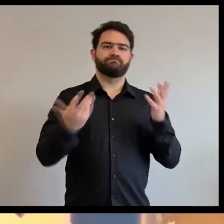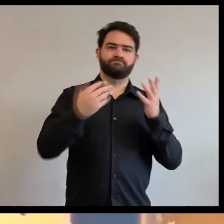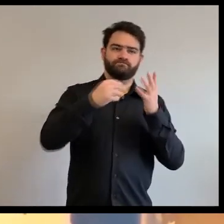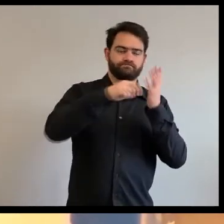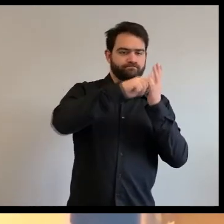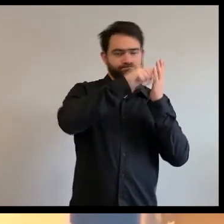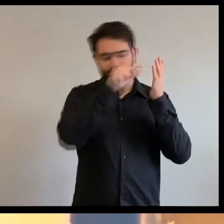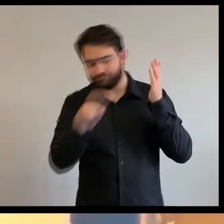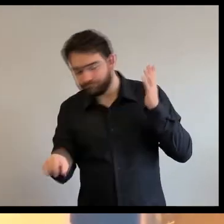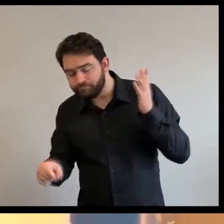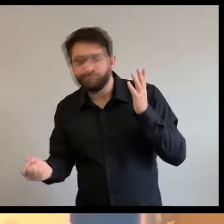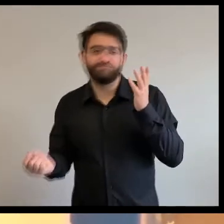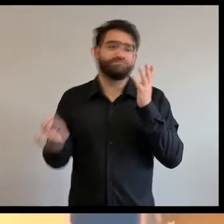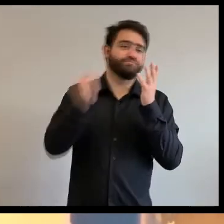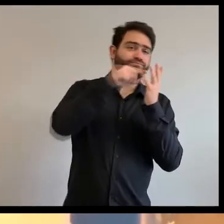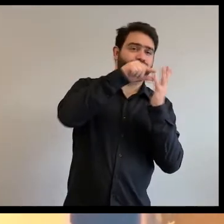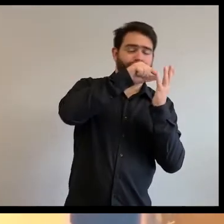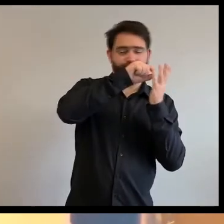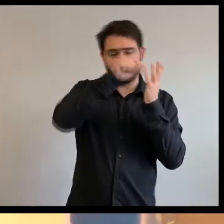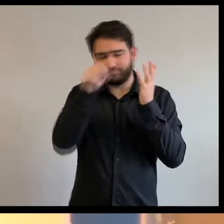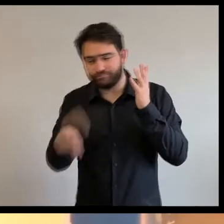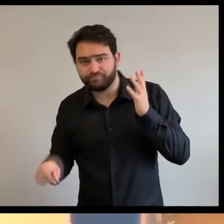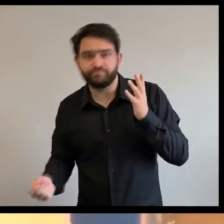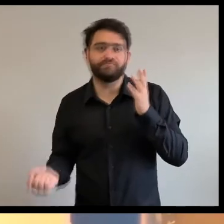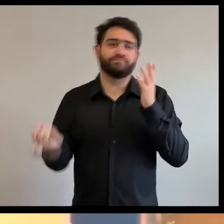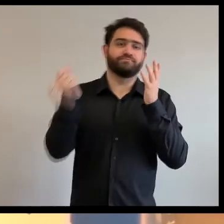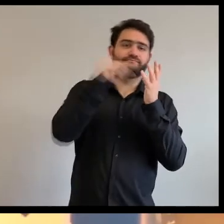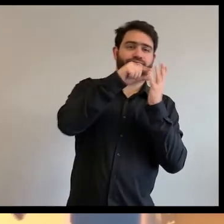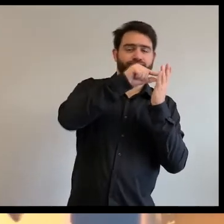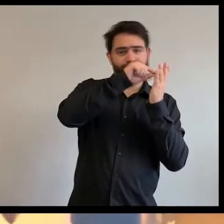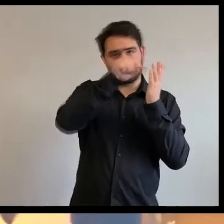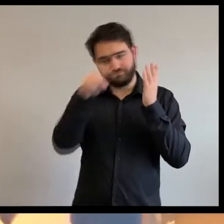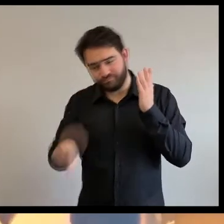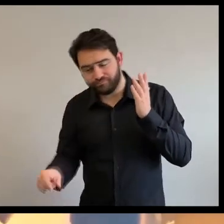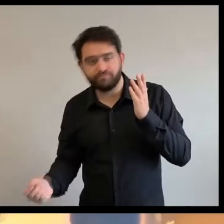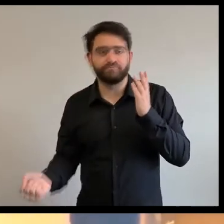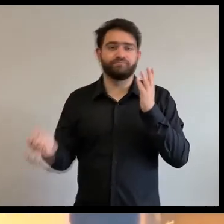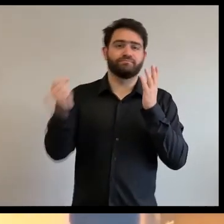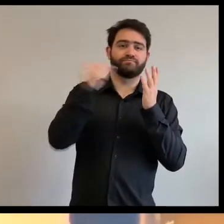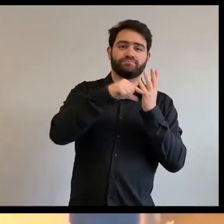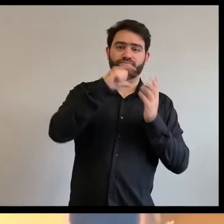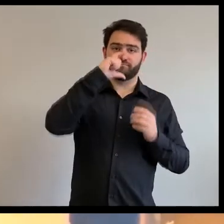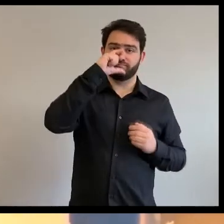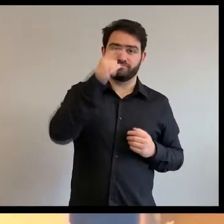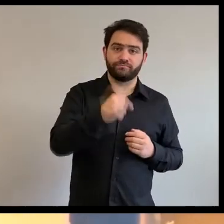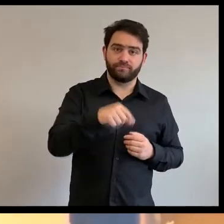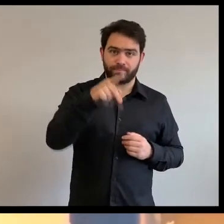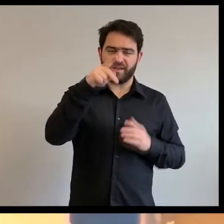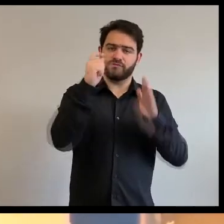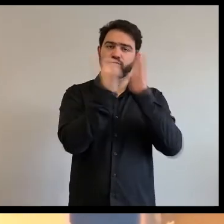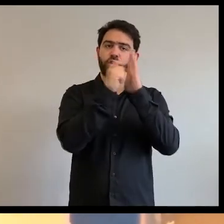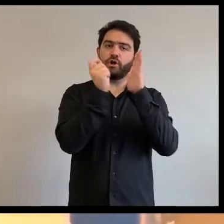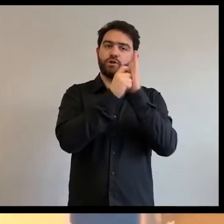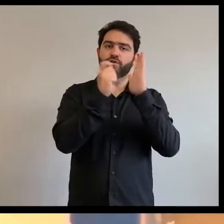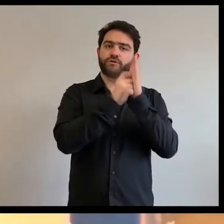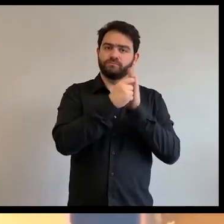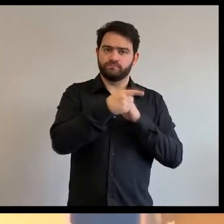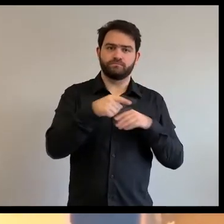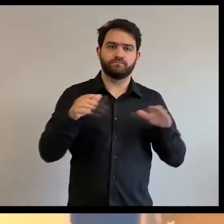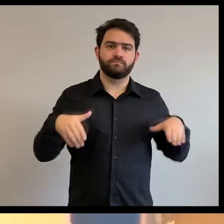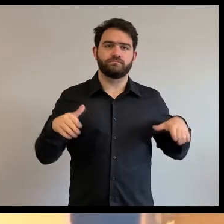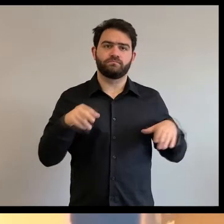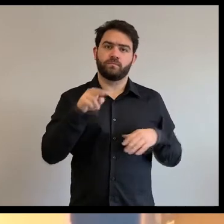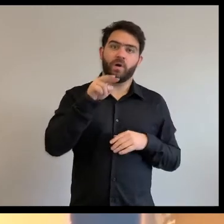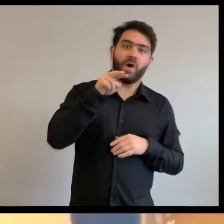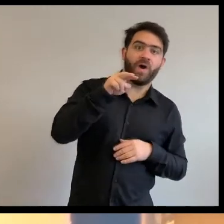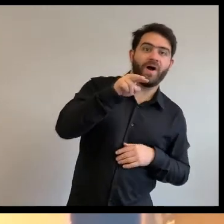et capybara, il a commencé à reculer et il a disparu dans la forêt, et colibri continuait, et un